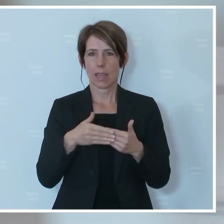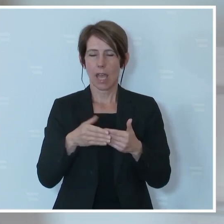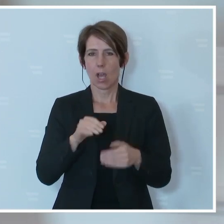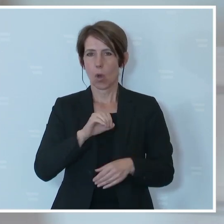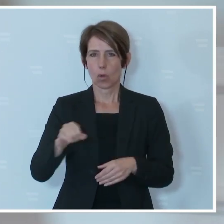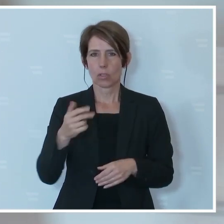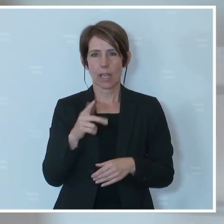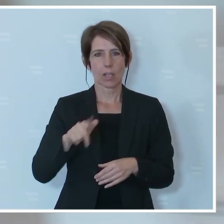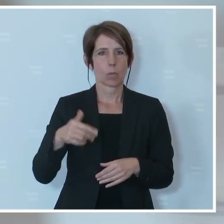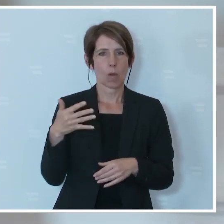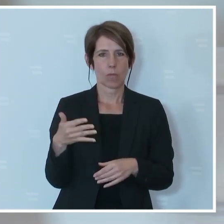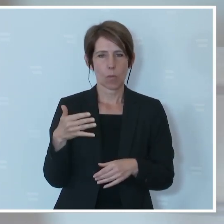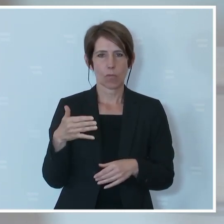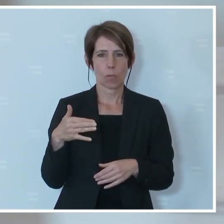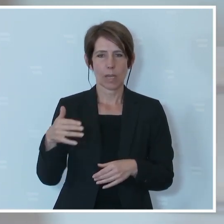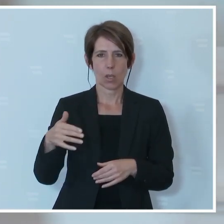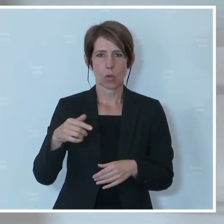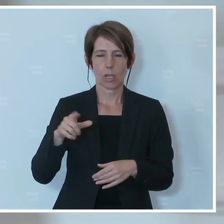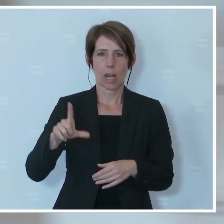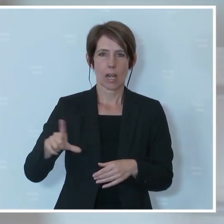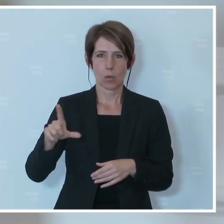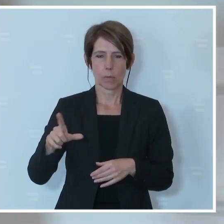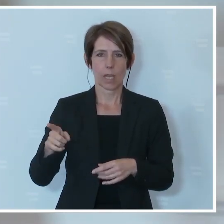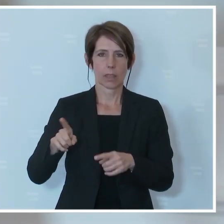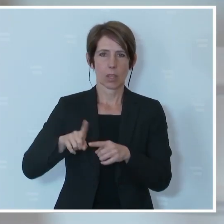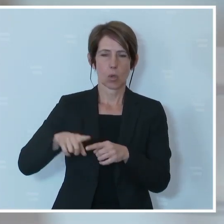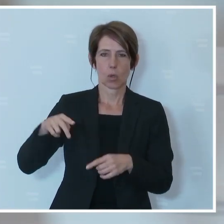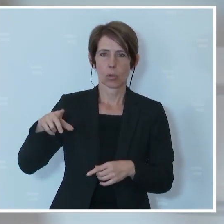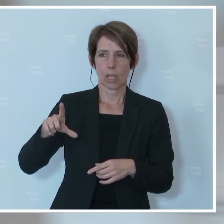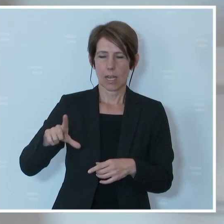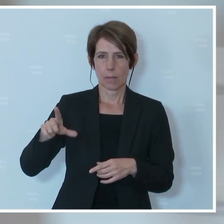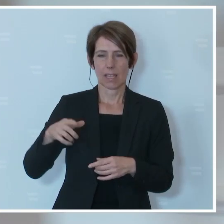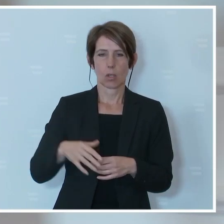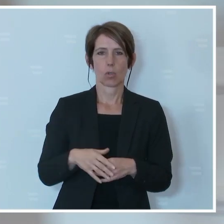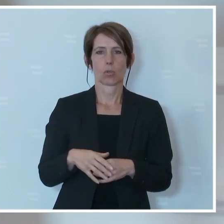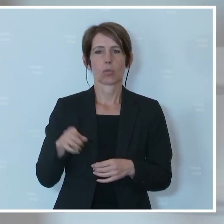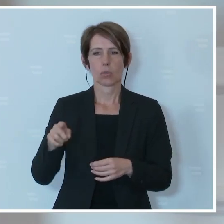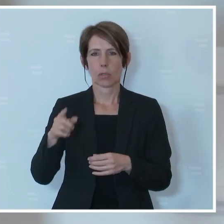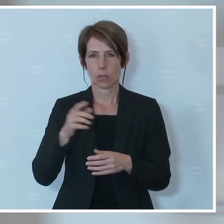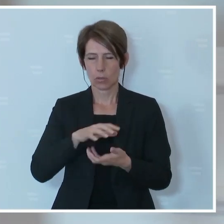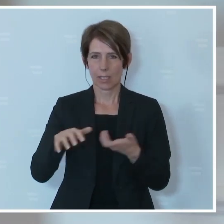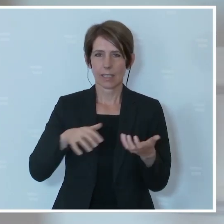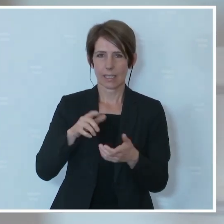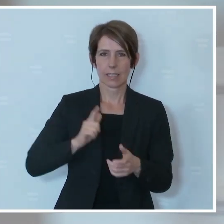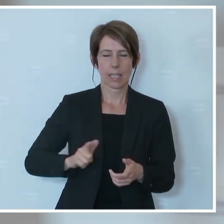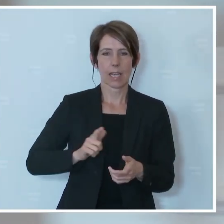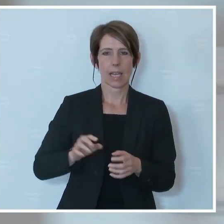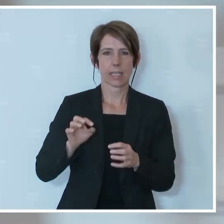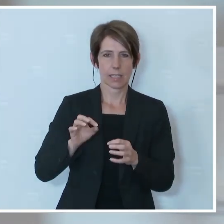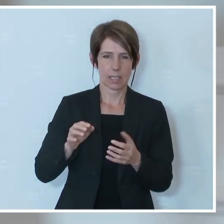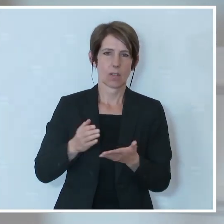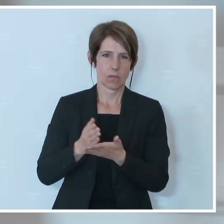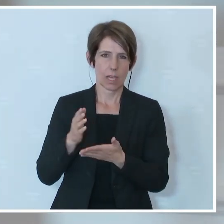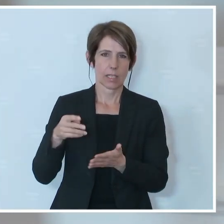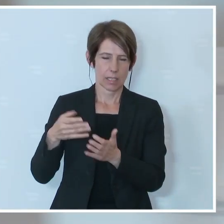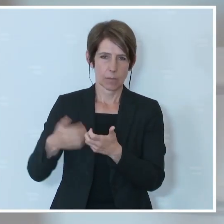für Jordanien und drei Millionen für Libanon, zwei Staaten, die auch unmittelbar leiden unter der Krise in Syrien und eine Million für Afghanistan